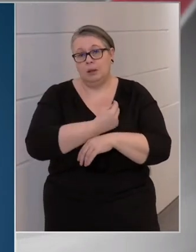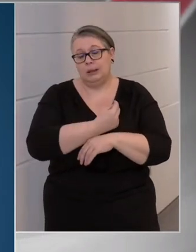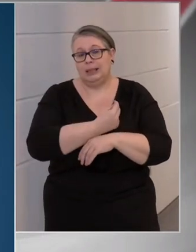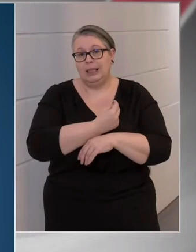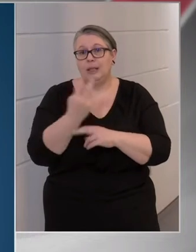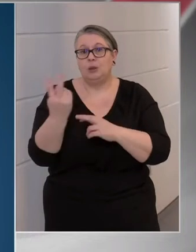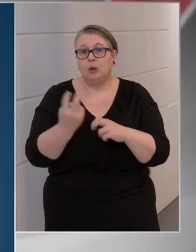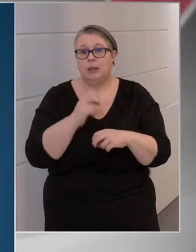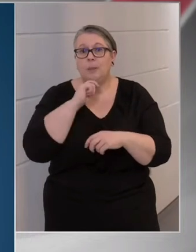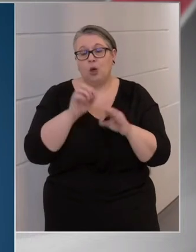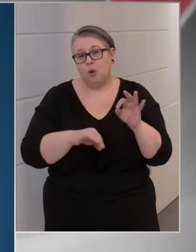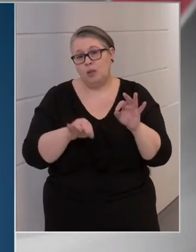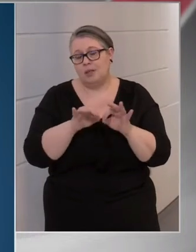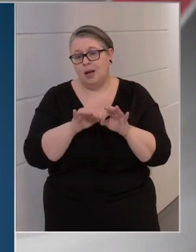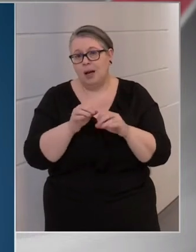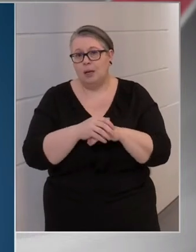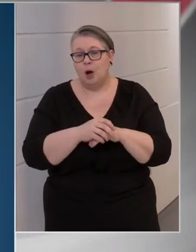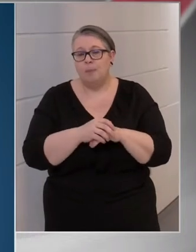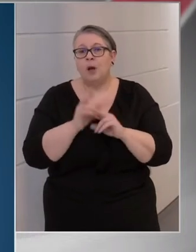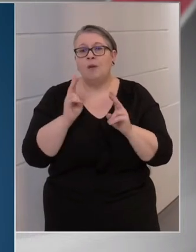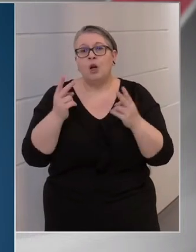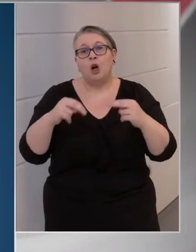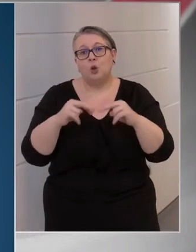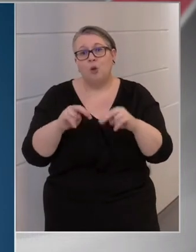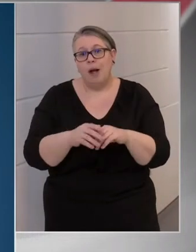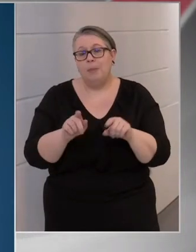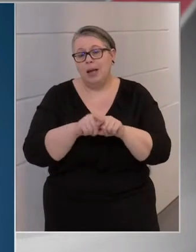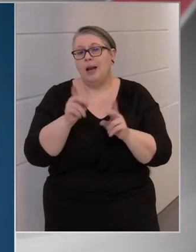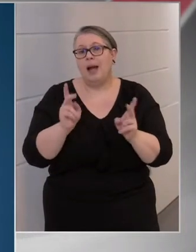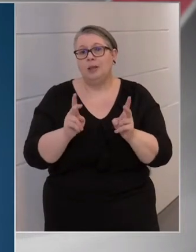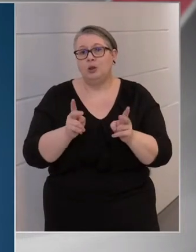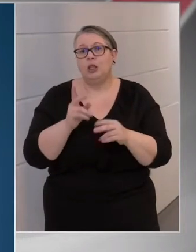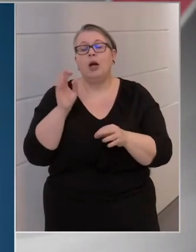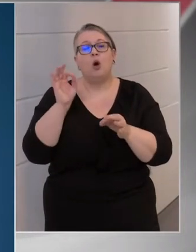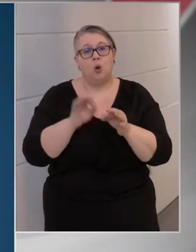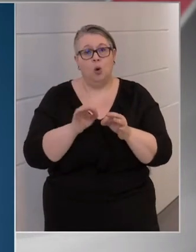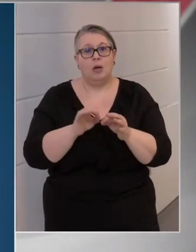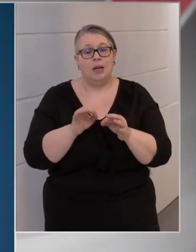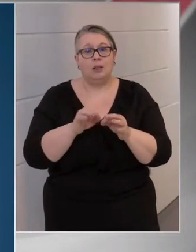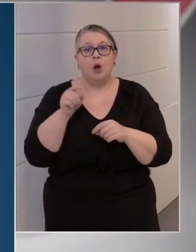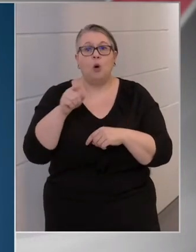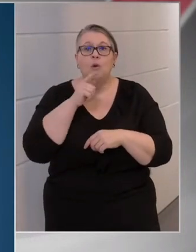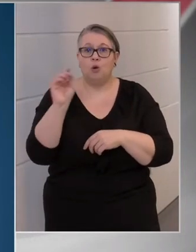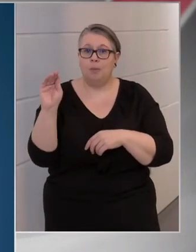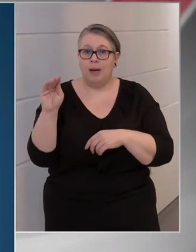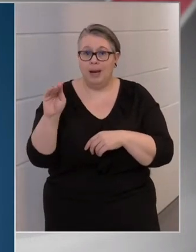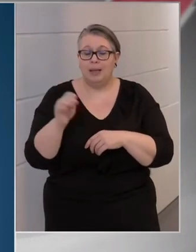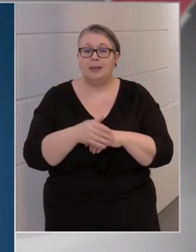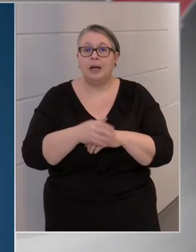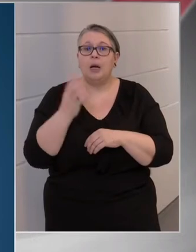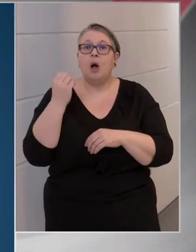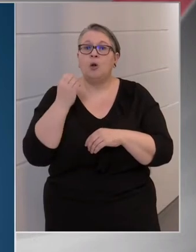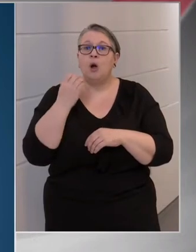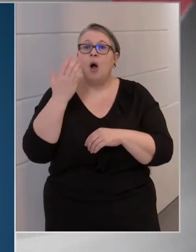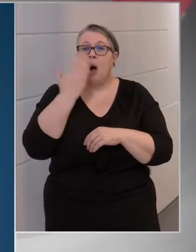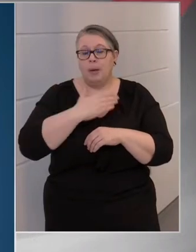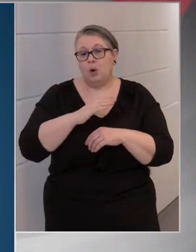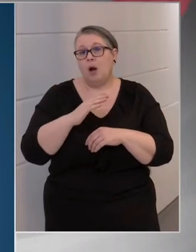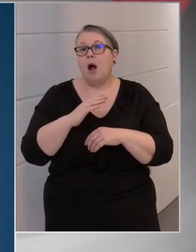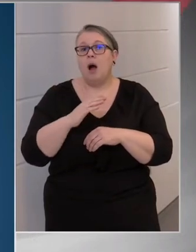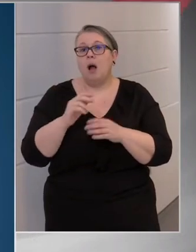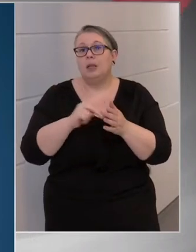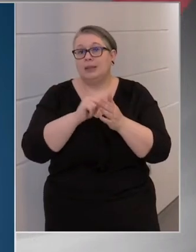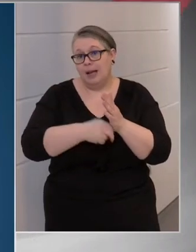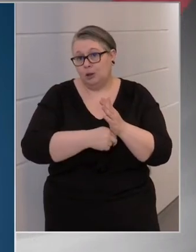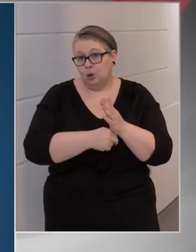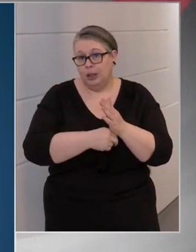hozni Magyarországra. Vannak további ilyen lehetőségek, de konkrétan akkor fogjuk bejelenteni ezeket, hogyha a szerződést kötöttünk